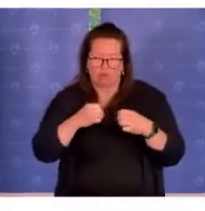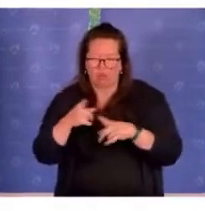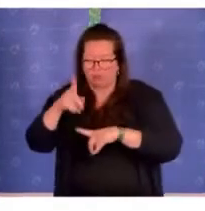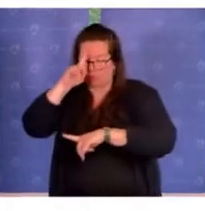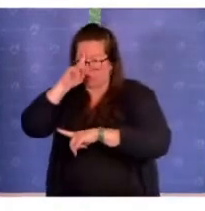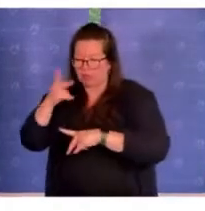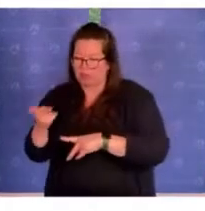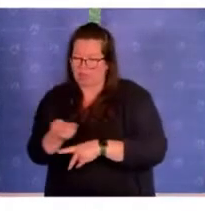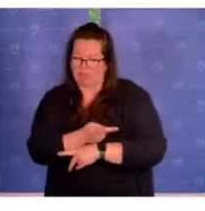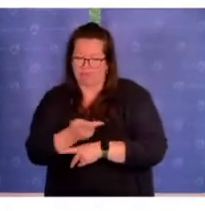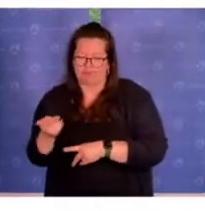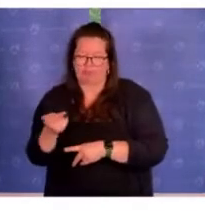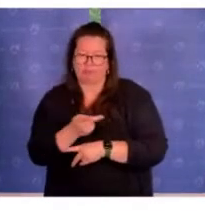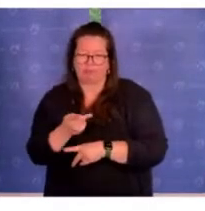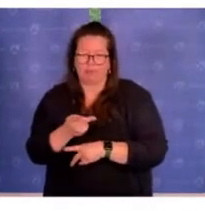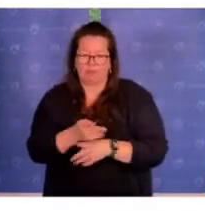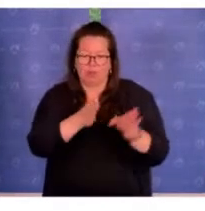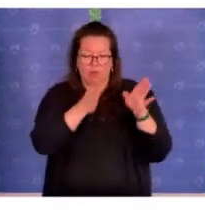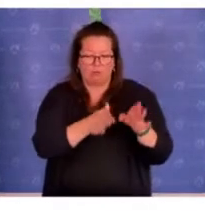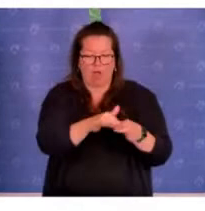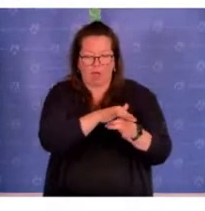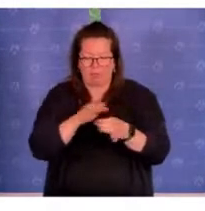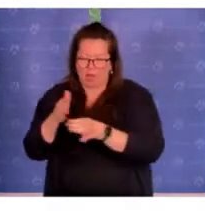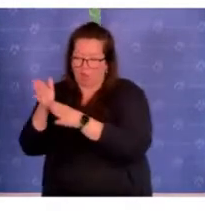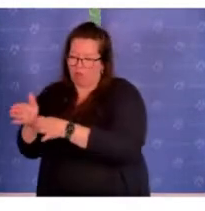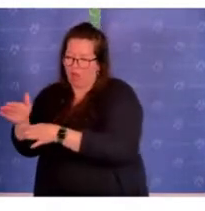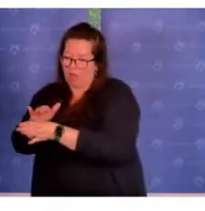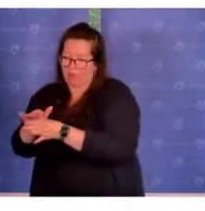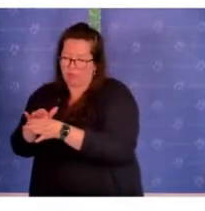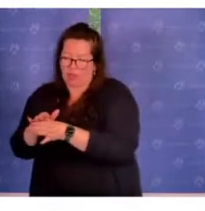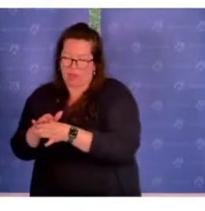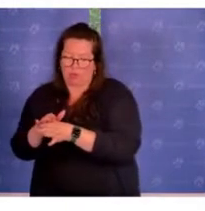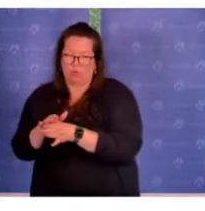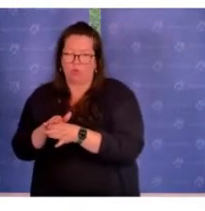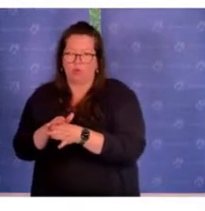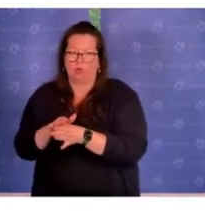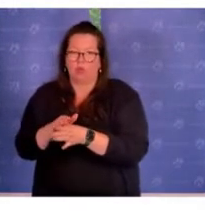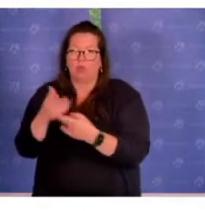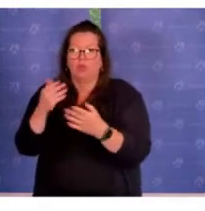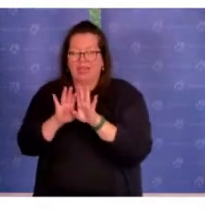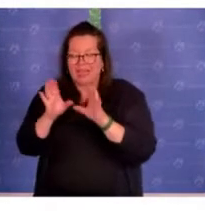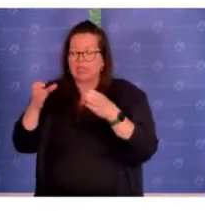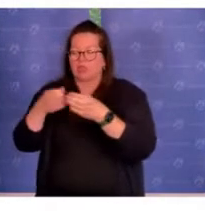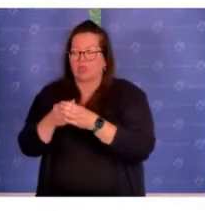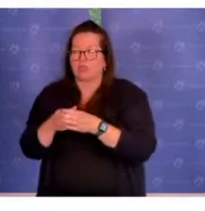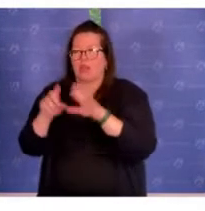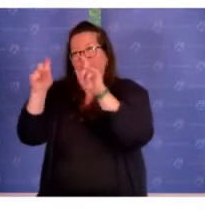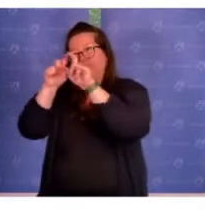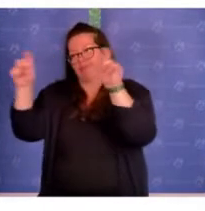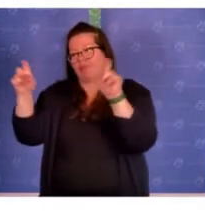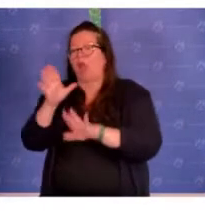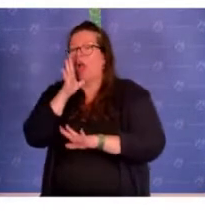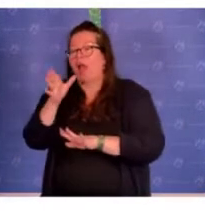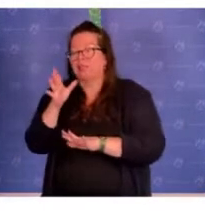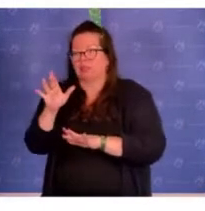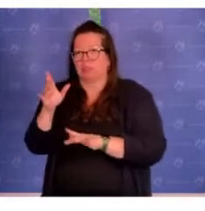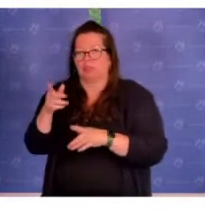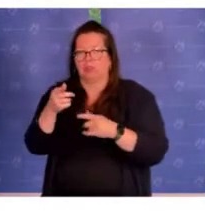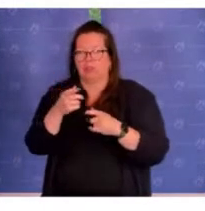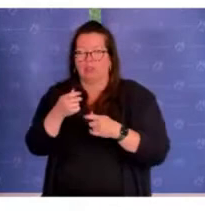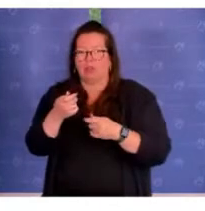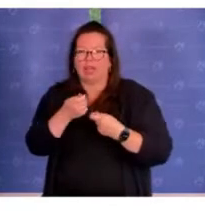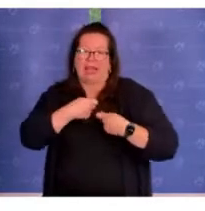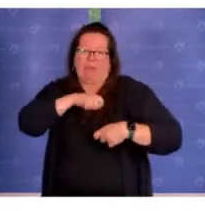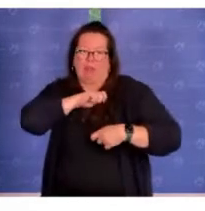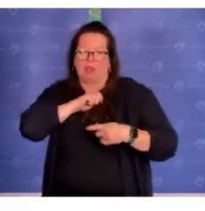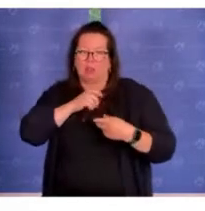bei Polizei, entsprechende Fachabteilungen, die für den Themenbereich insgesamt Hasskriminalität, so lautet der Oberbegriff, zuständig sind,